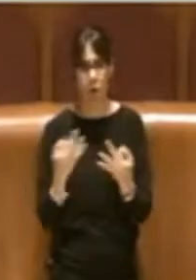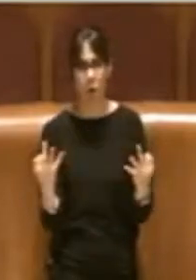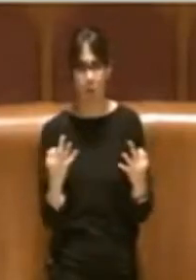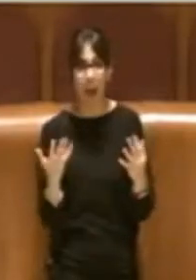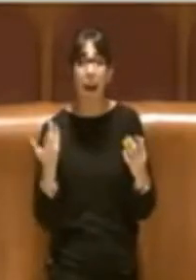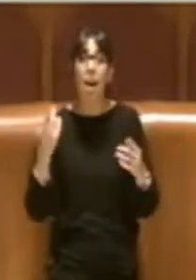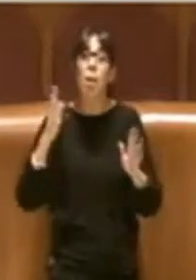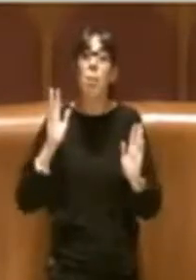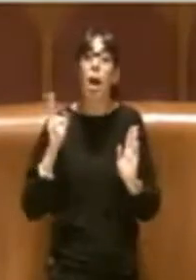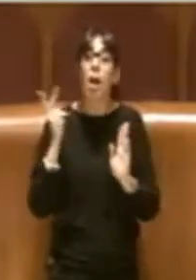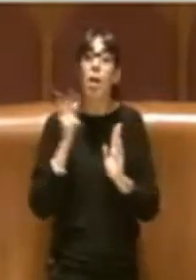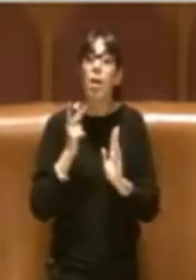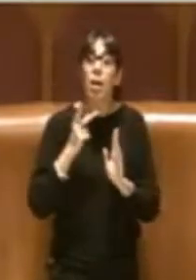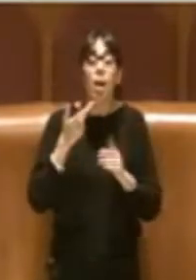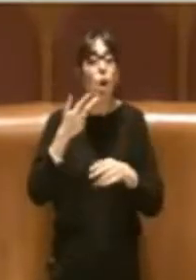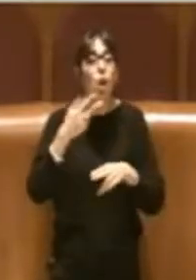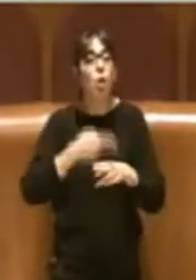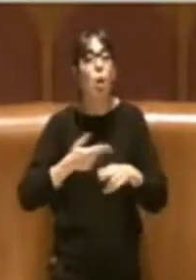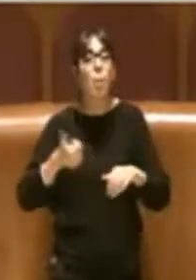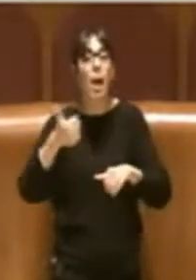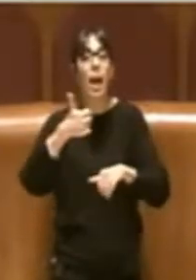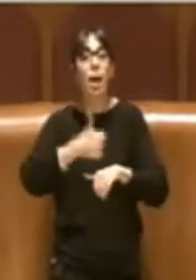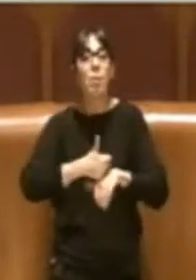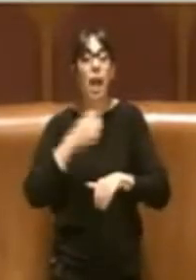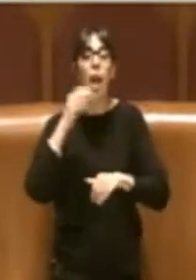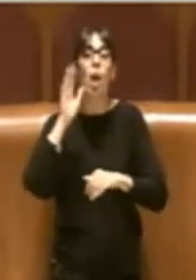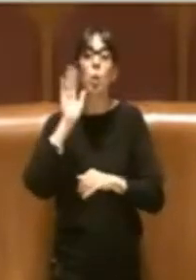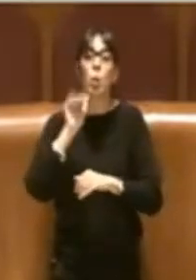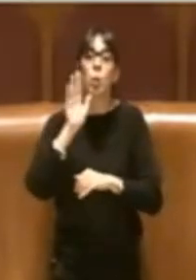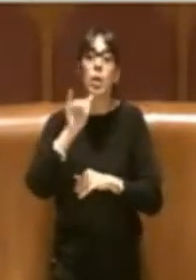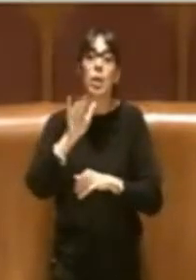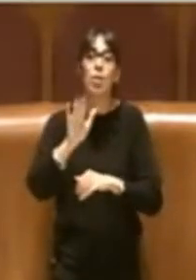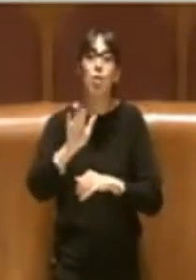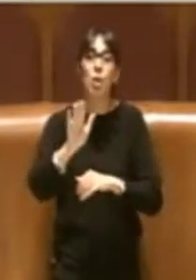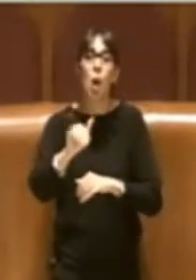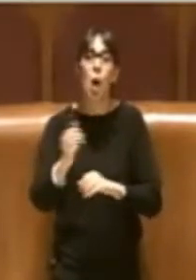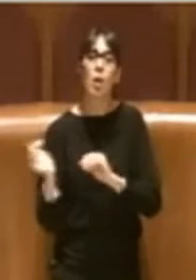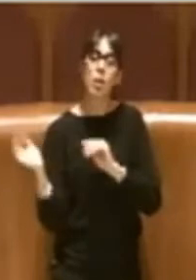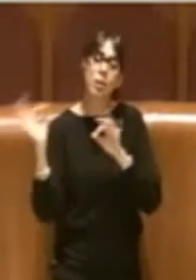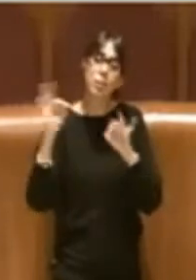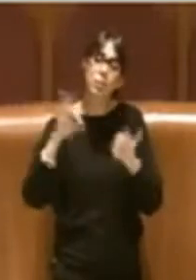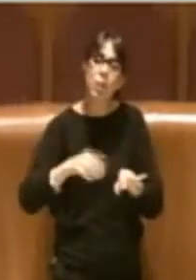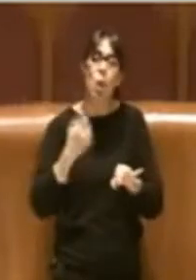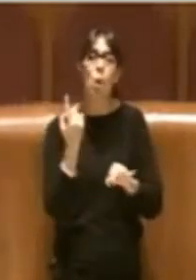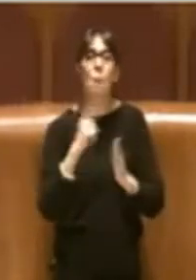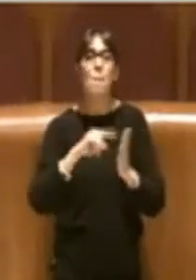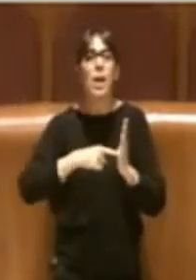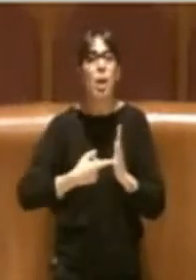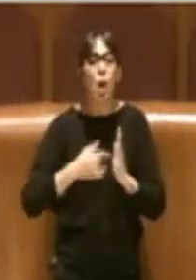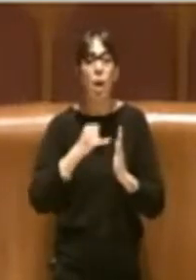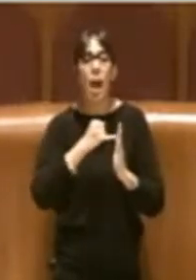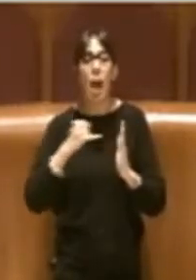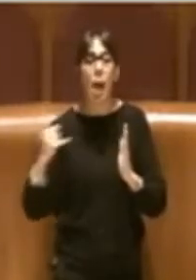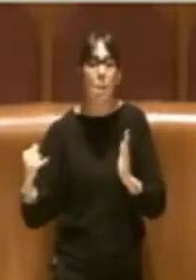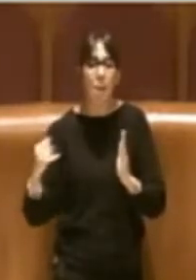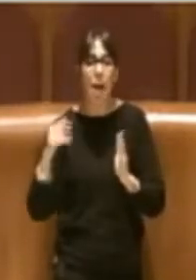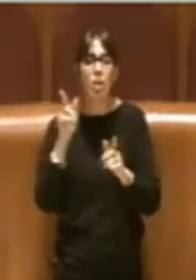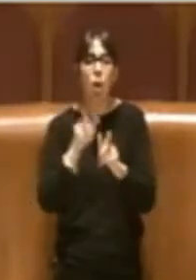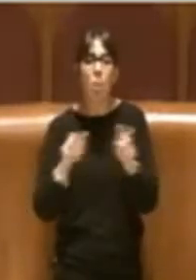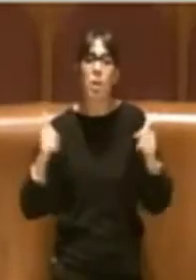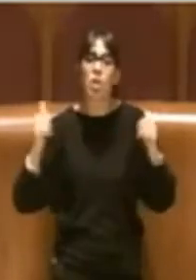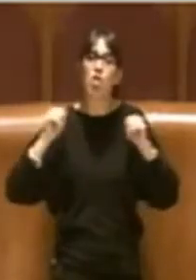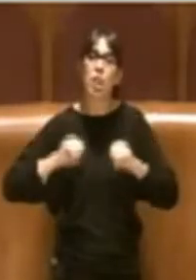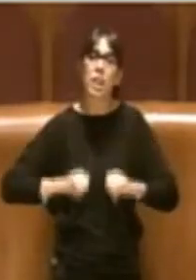Capitale riceve ogni giorno un milione e mezzo di city user. Stiamo parlando di